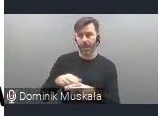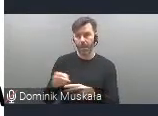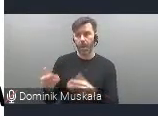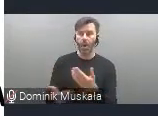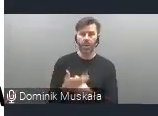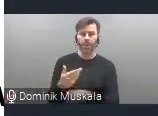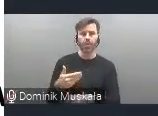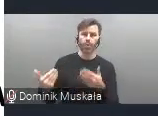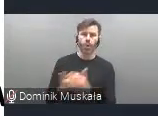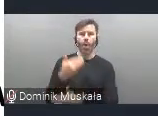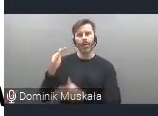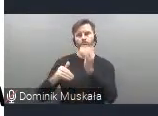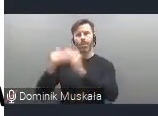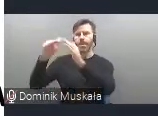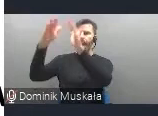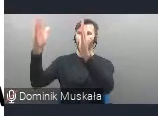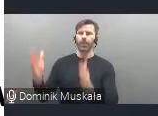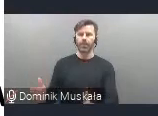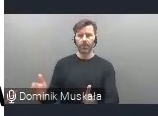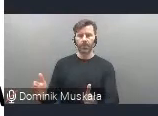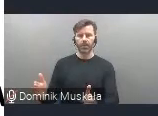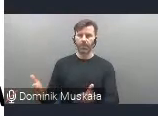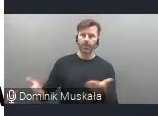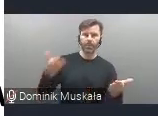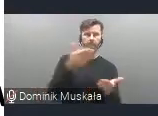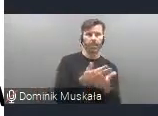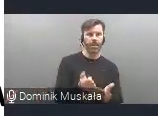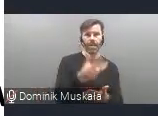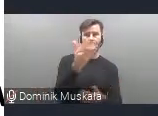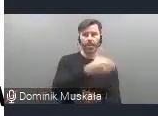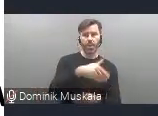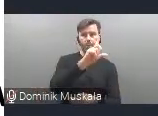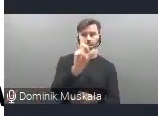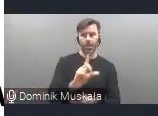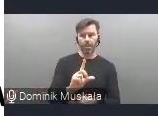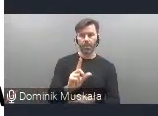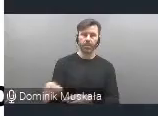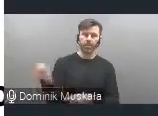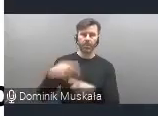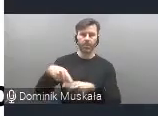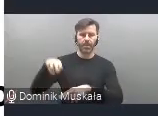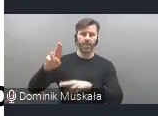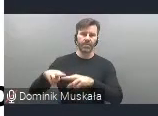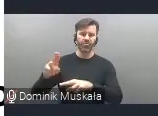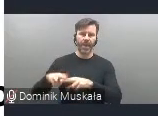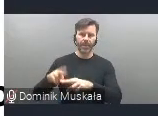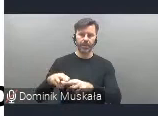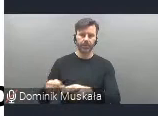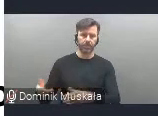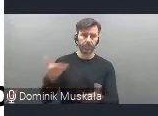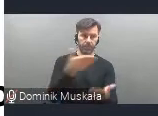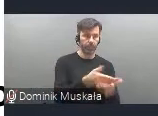budynek, co było łatwo wrzucić za kilkadziesiąt milionów, gdzie było łatwo te kilkadziesiąt, kilkaset tysięcy